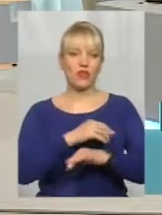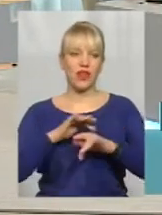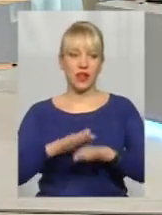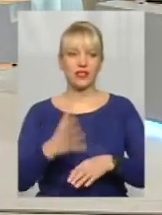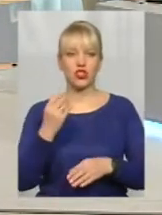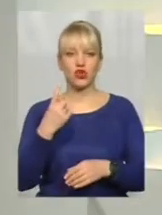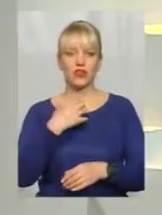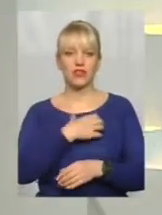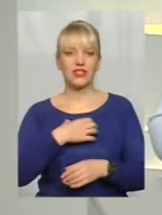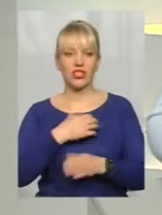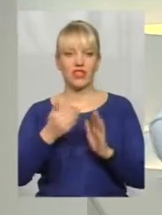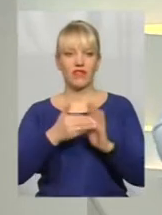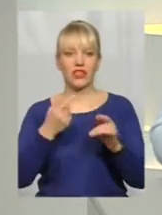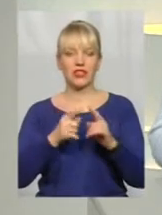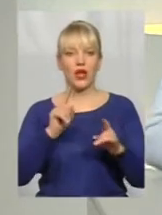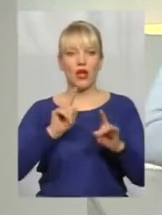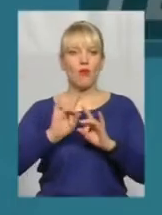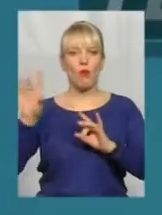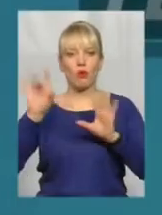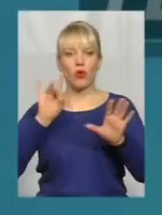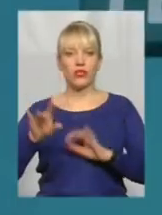визначений сьогодні виклик – це популізм.